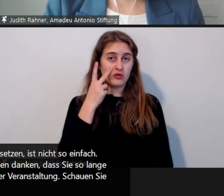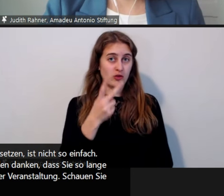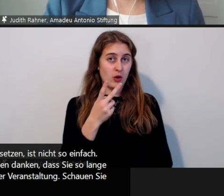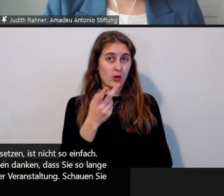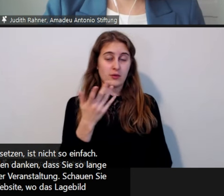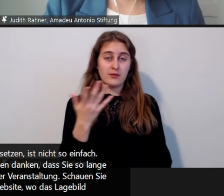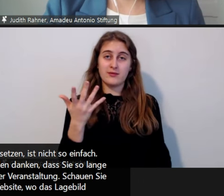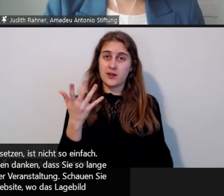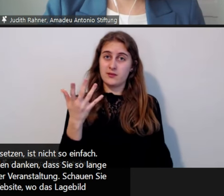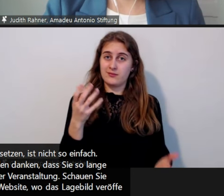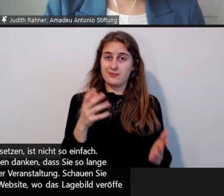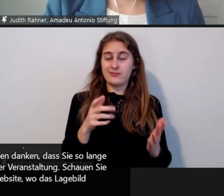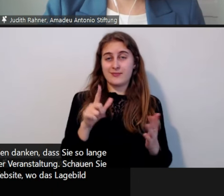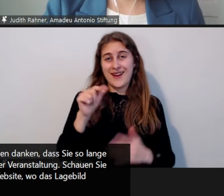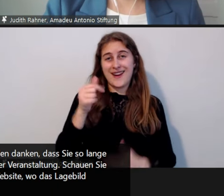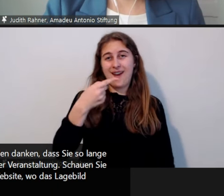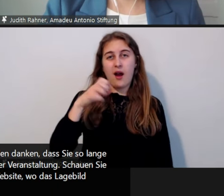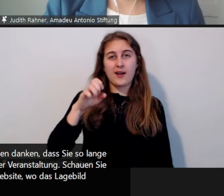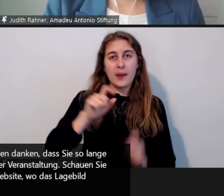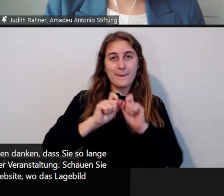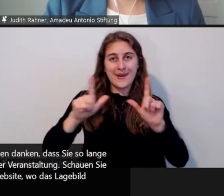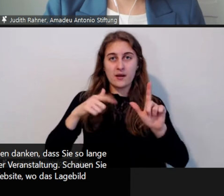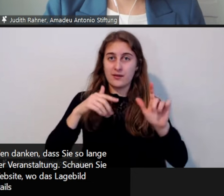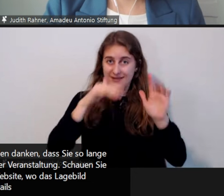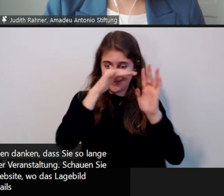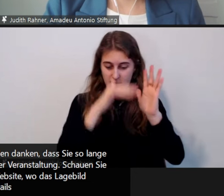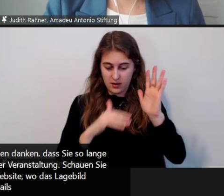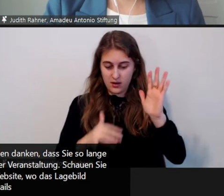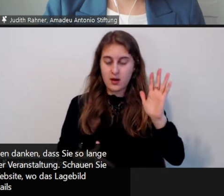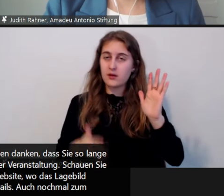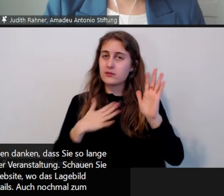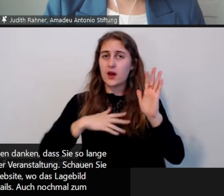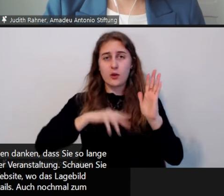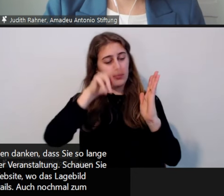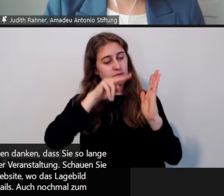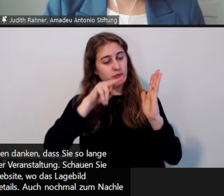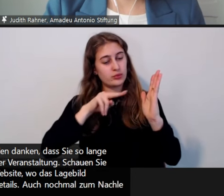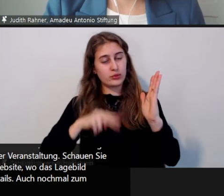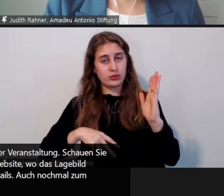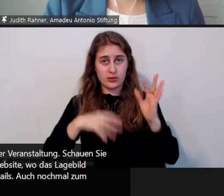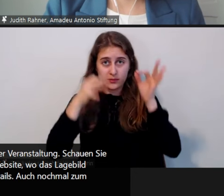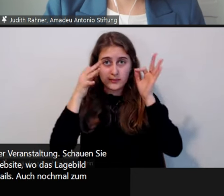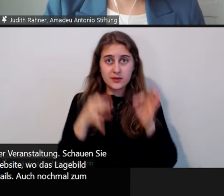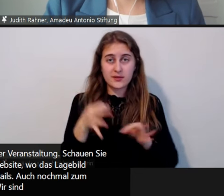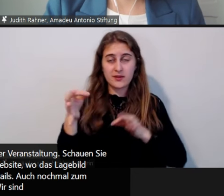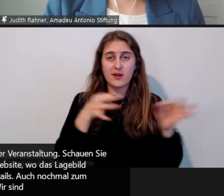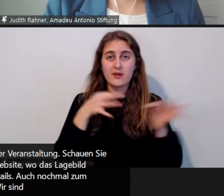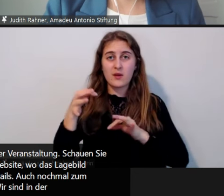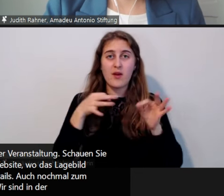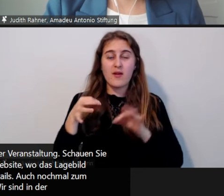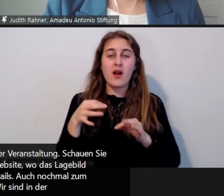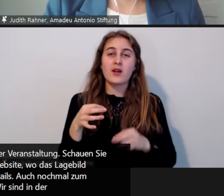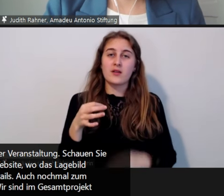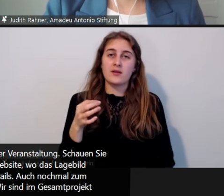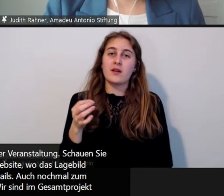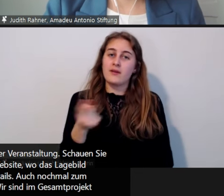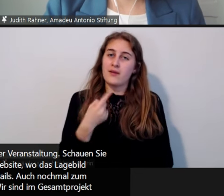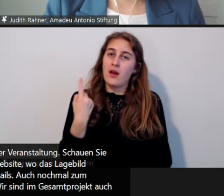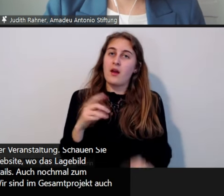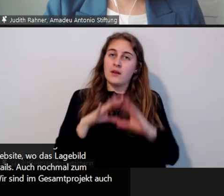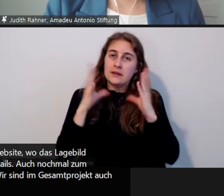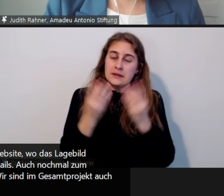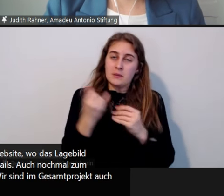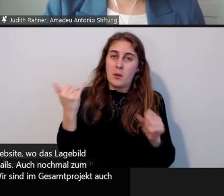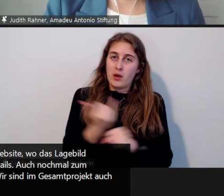veröffentlicht ist. Da sind viele, viele Details auch nochmal zum Nachlesen. Wenn es noch Fragen gibt, wir sind im Gesamtprojekt auch gerne